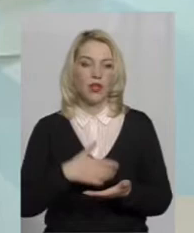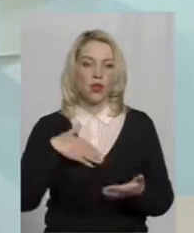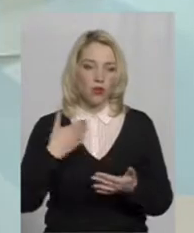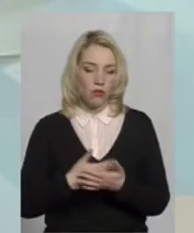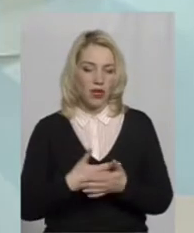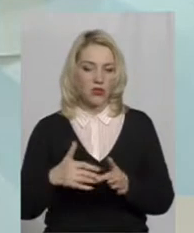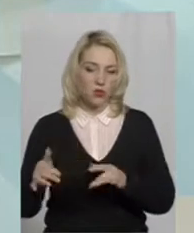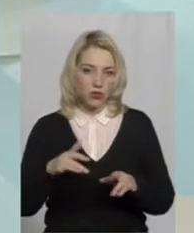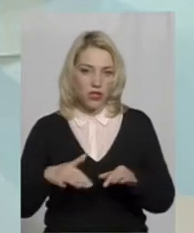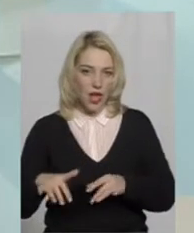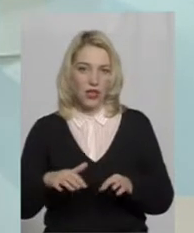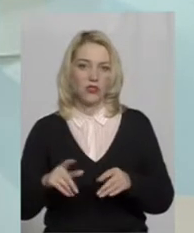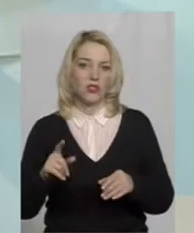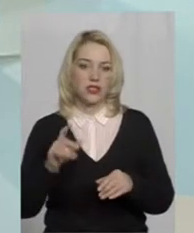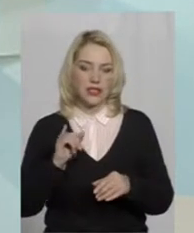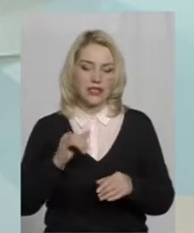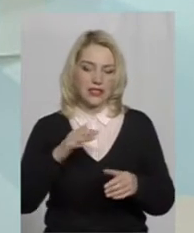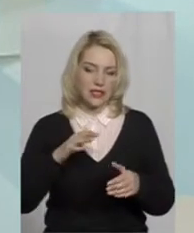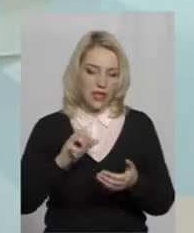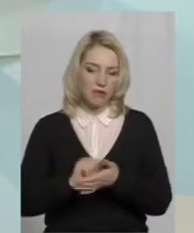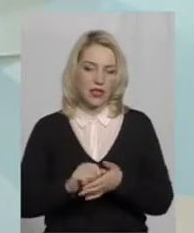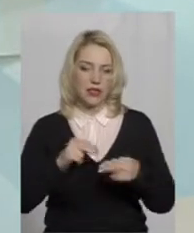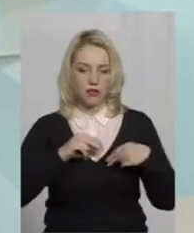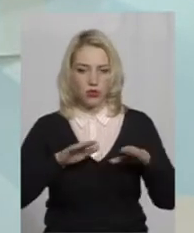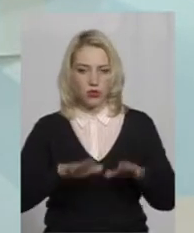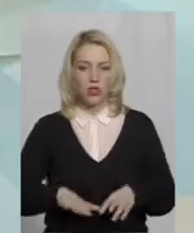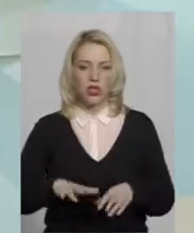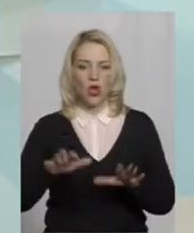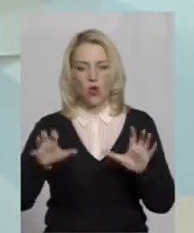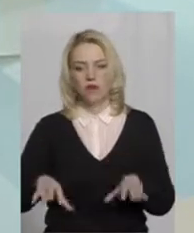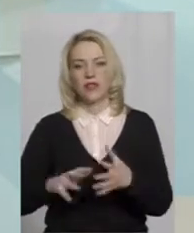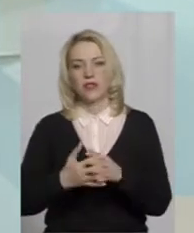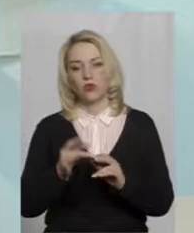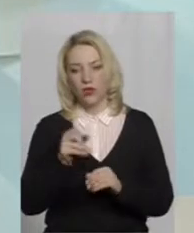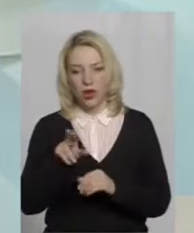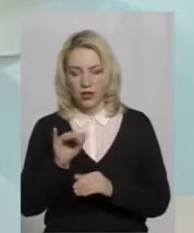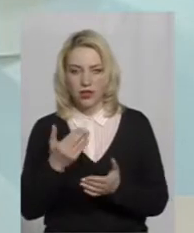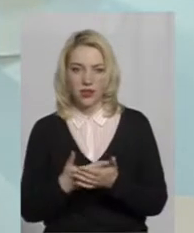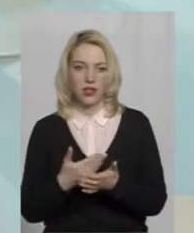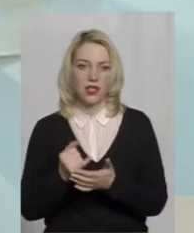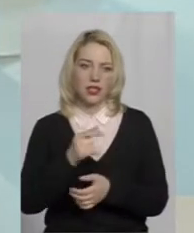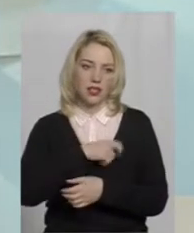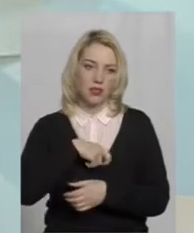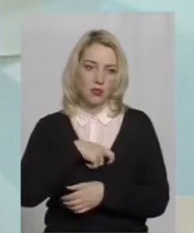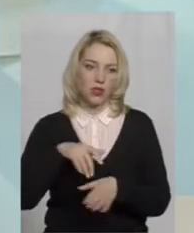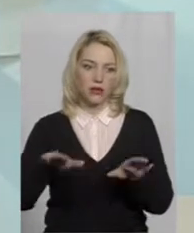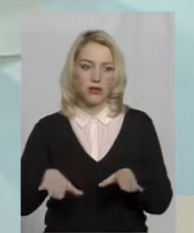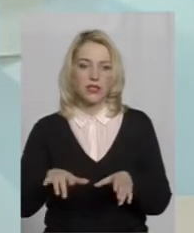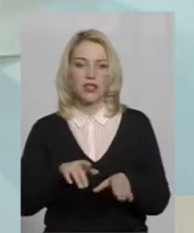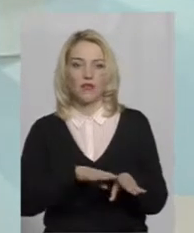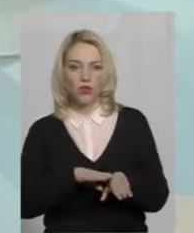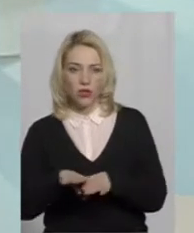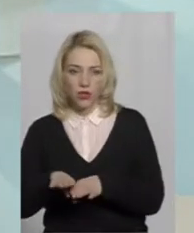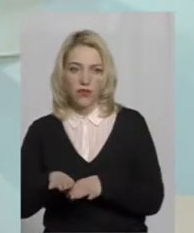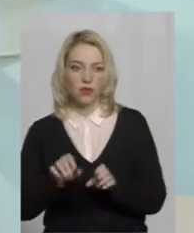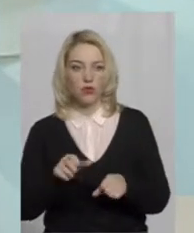діяльністю, і займати такі посади, як і в урлова сільської ради, чи громади, і депутатом місцевого рівня